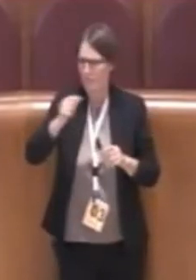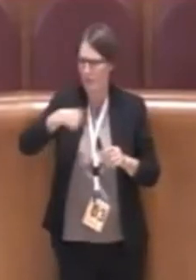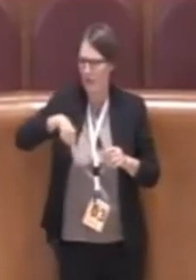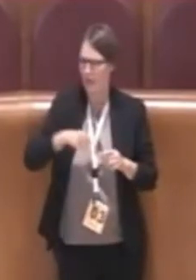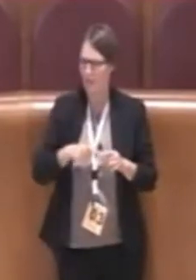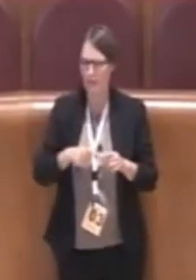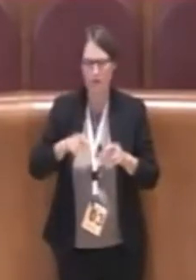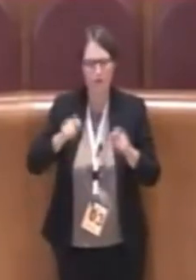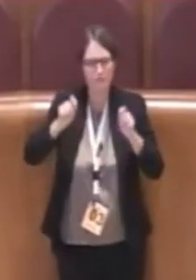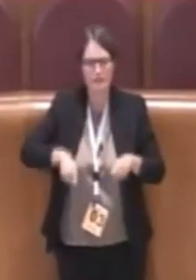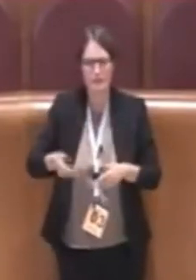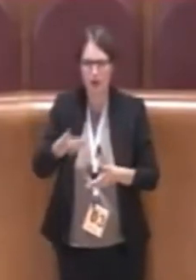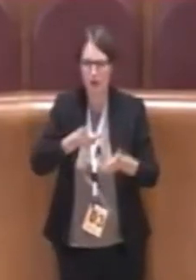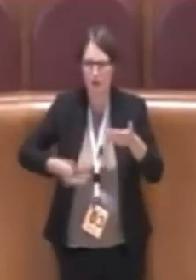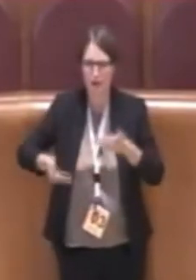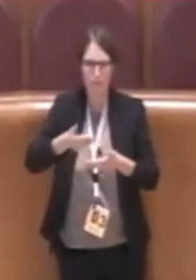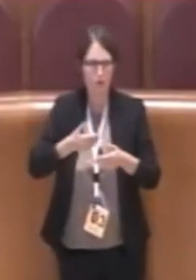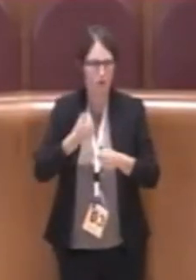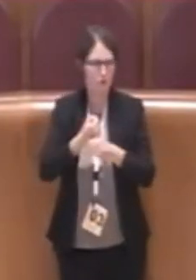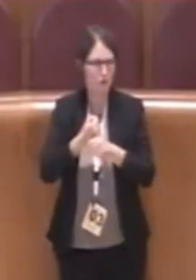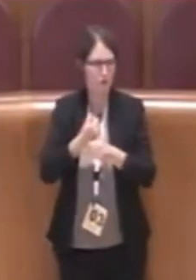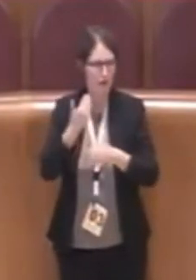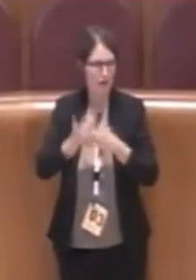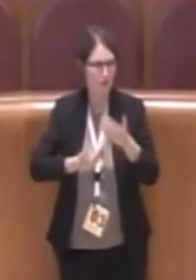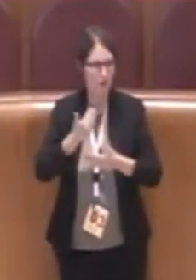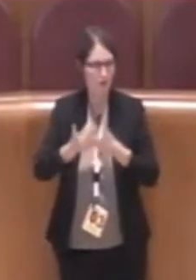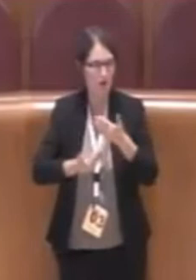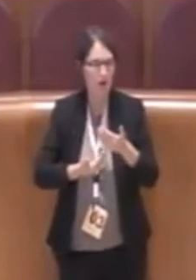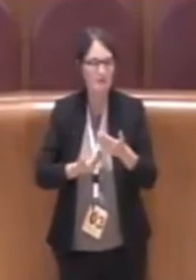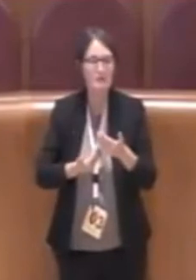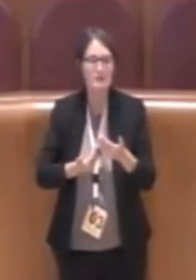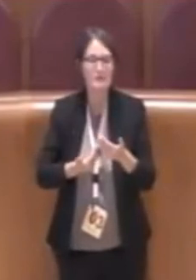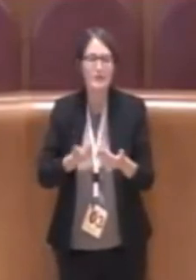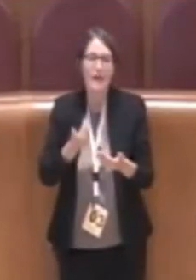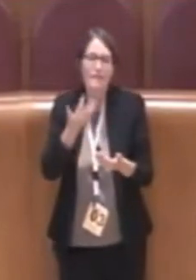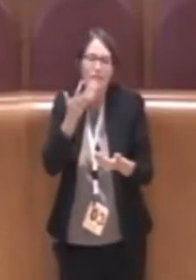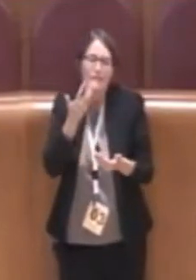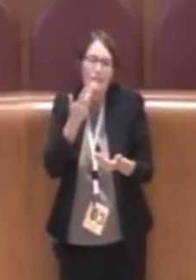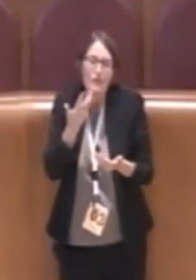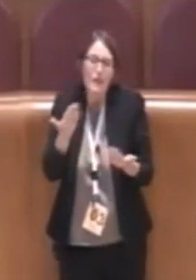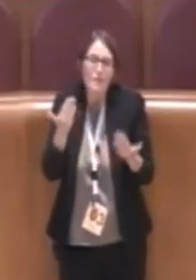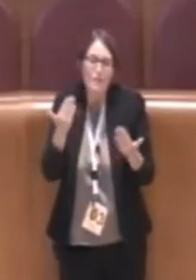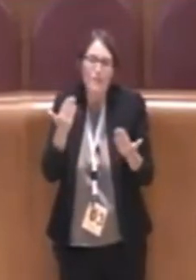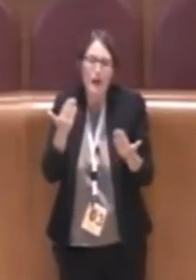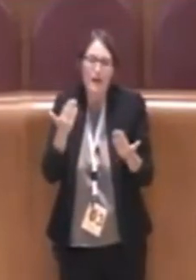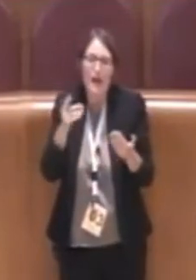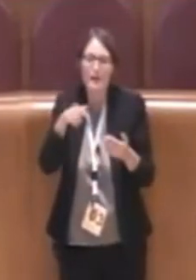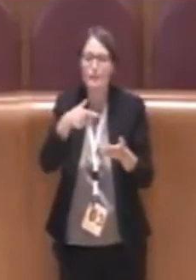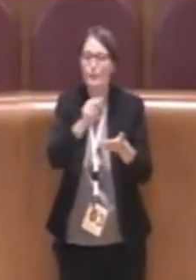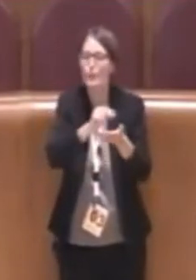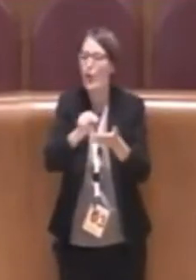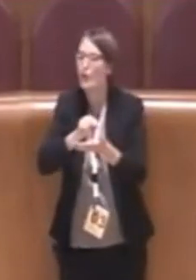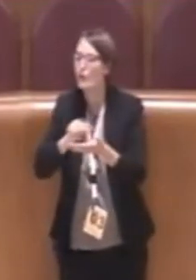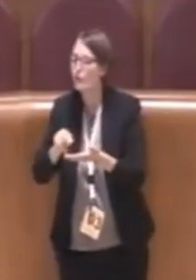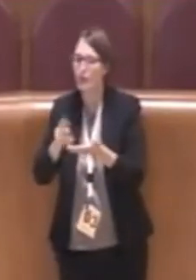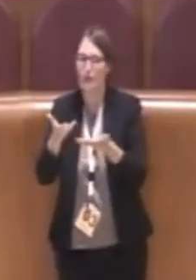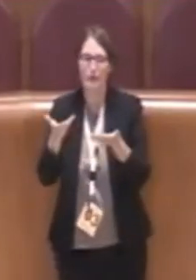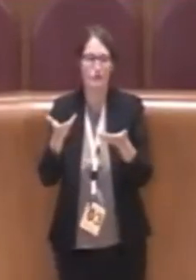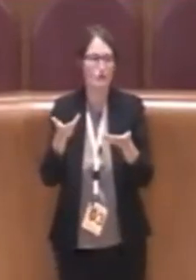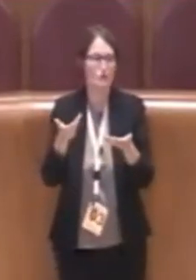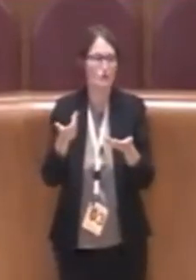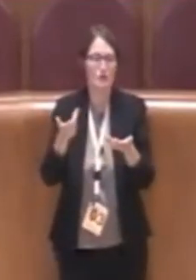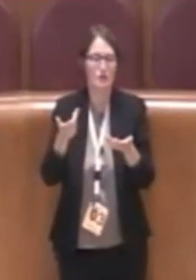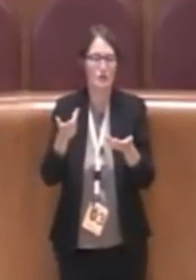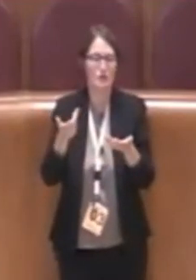lavoro che portiamo avanti, è ciò che vorremmo vedere negli uffici, ciò che vorremmo vedere nei